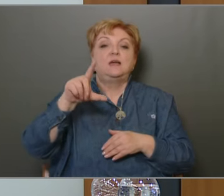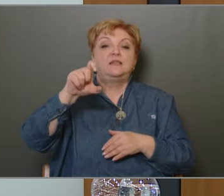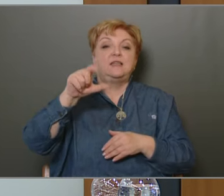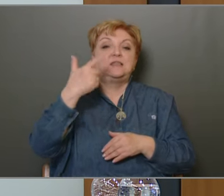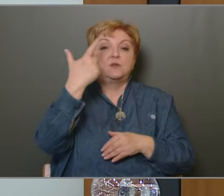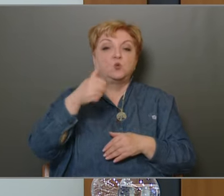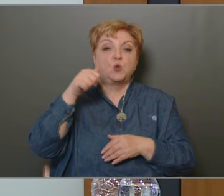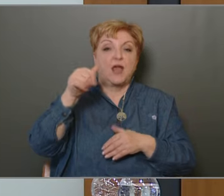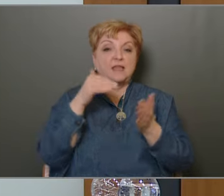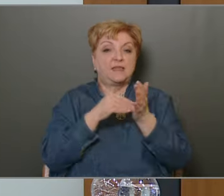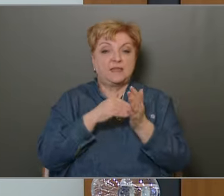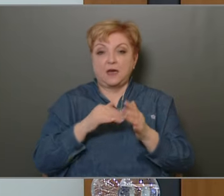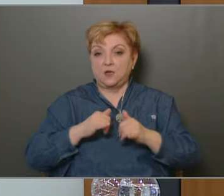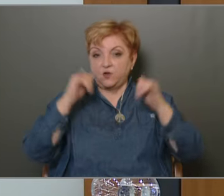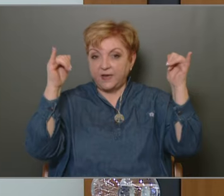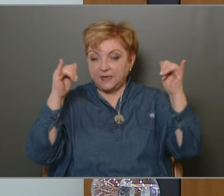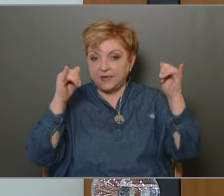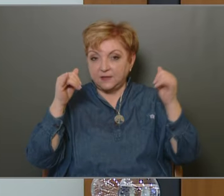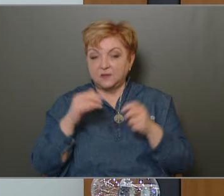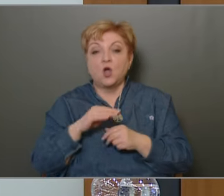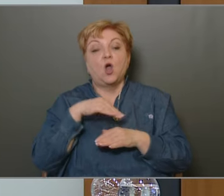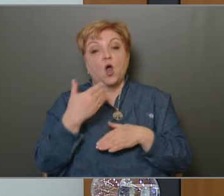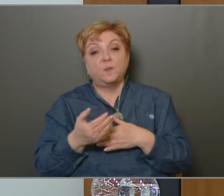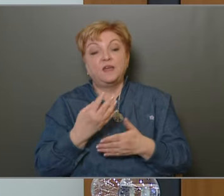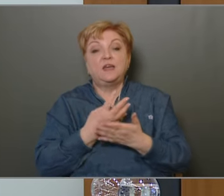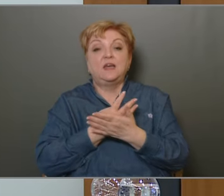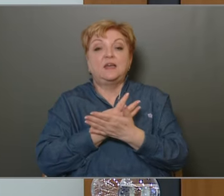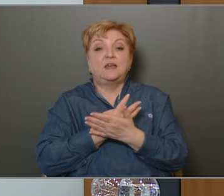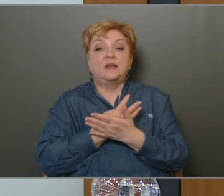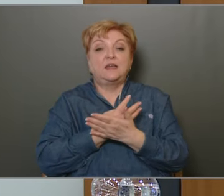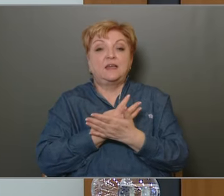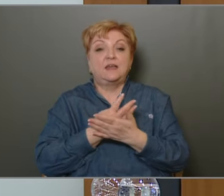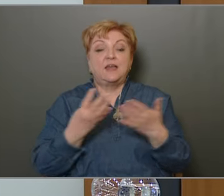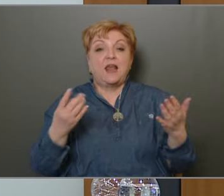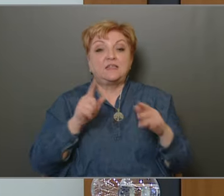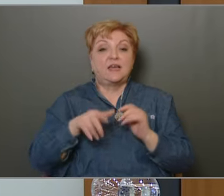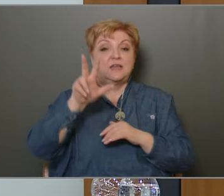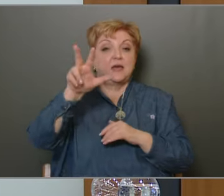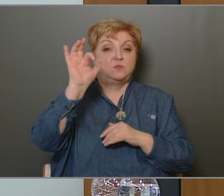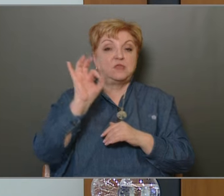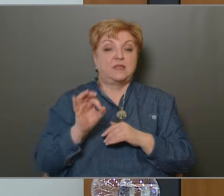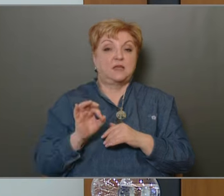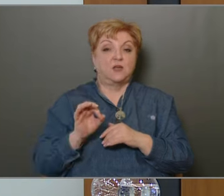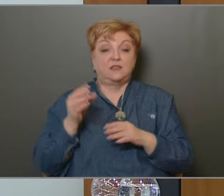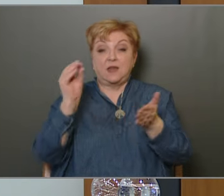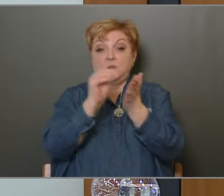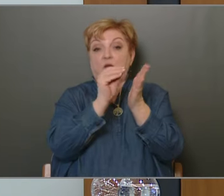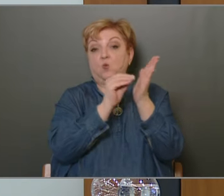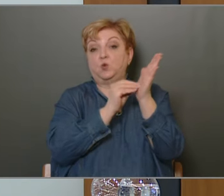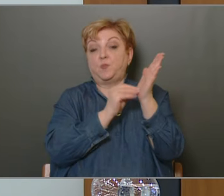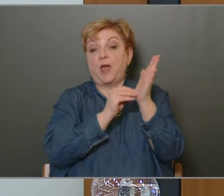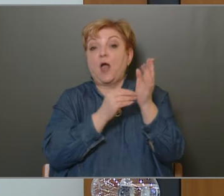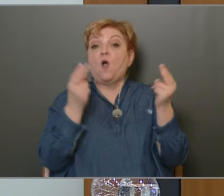forinttal növekedett, amely 9,3 35 százalékot tesz ki, de ezek az adatok nem kerültek be a